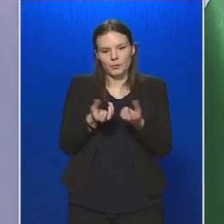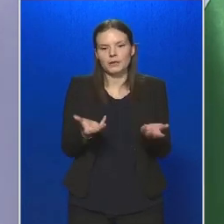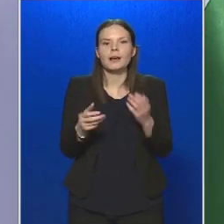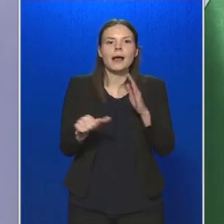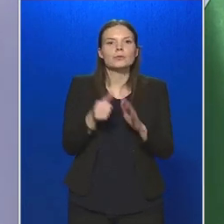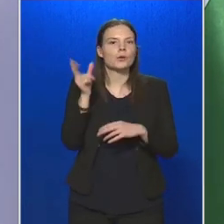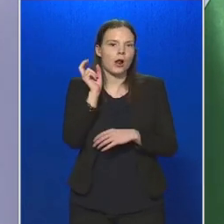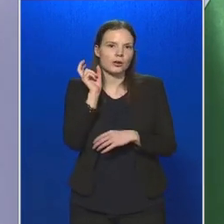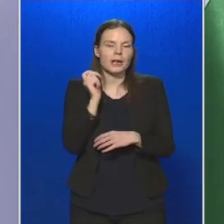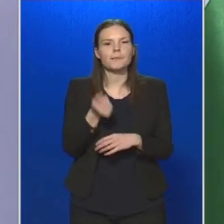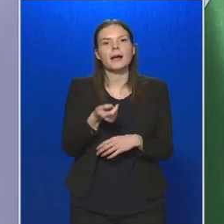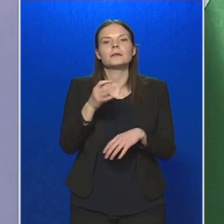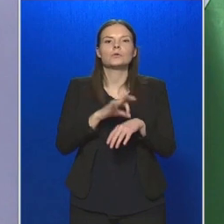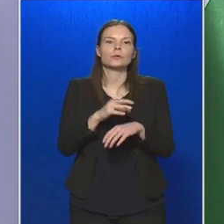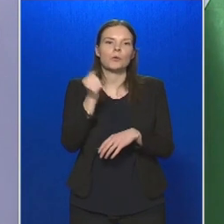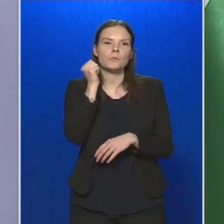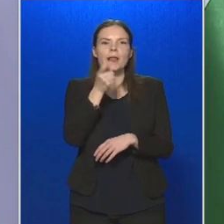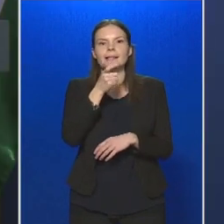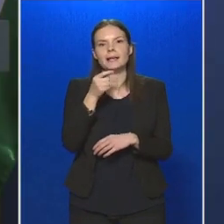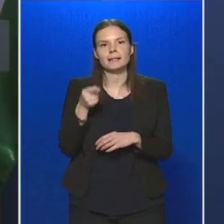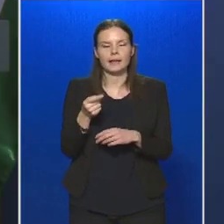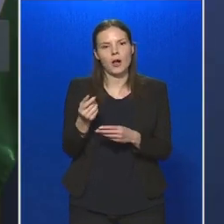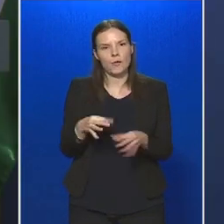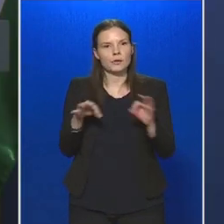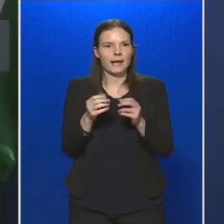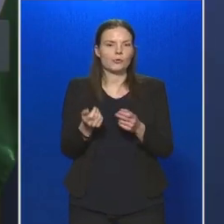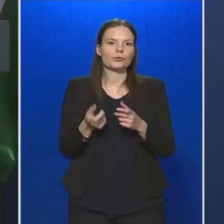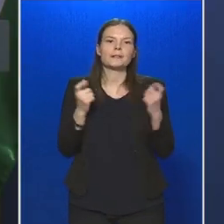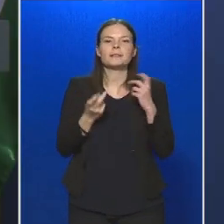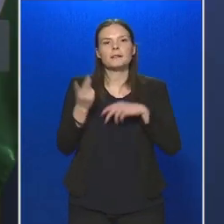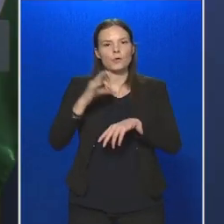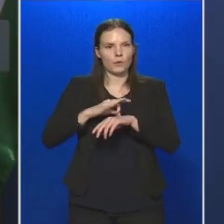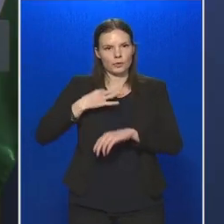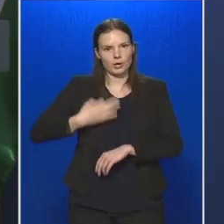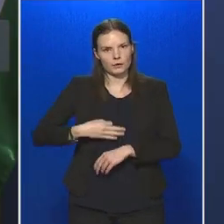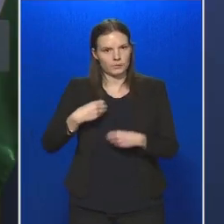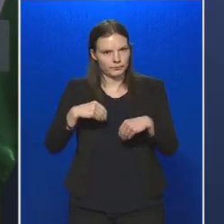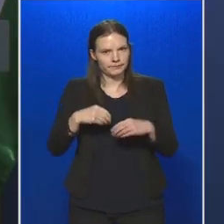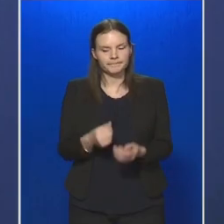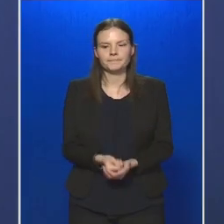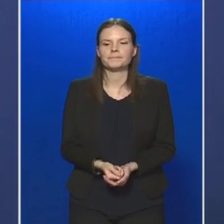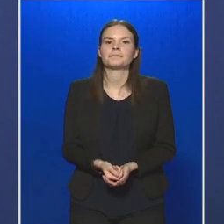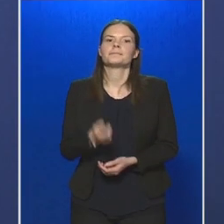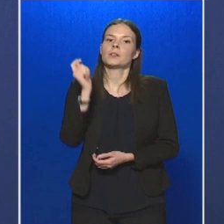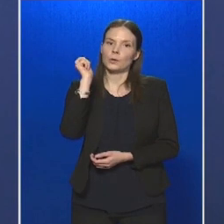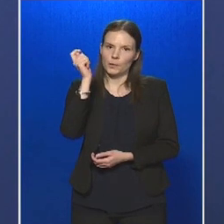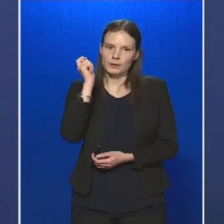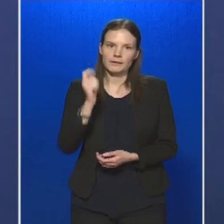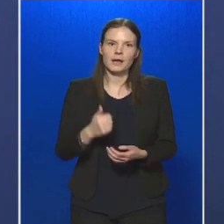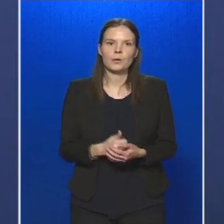hallgassák meg dr. Müller Cecília, Országos Tisztifőorvosasszony tájékoztatását. Jó napot kívánok!